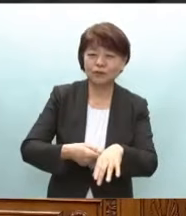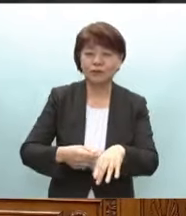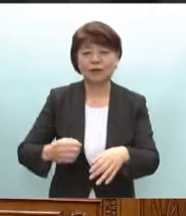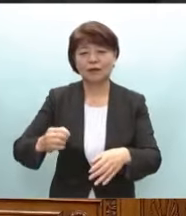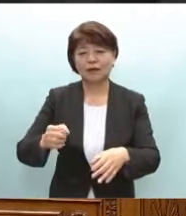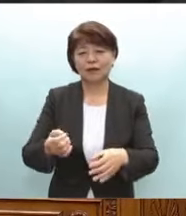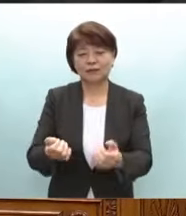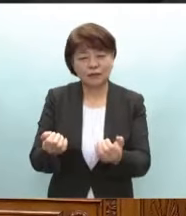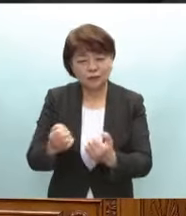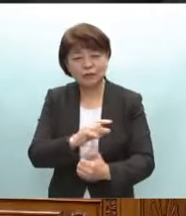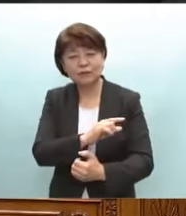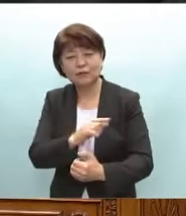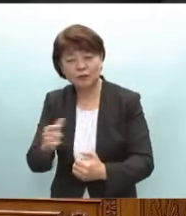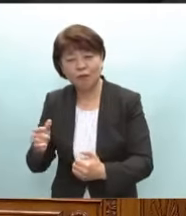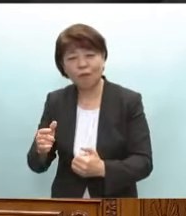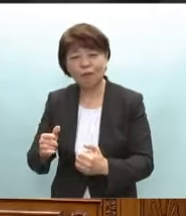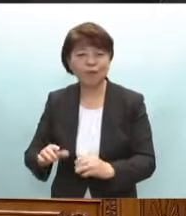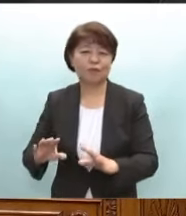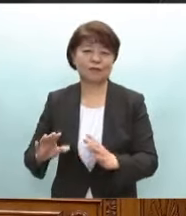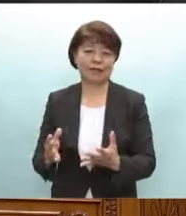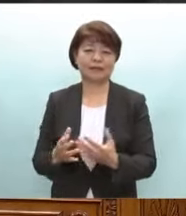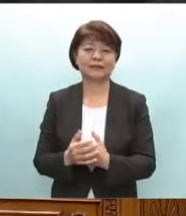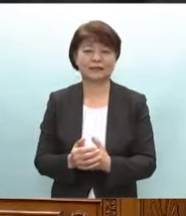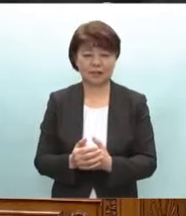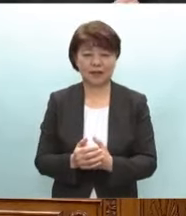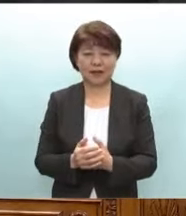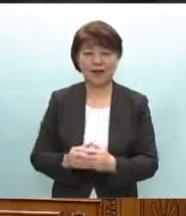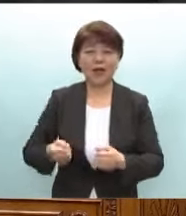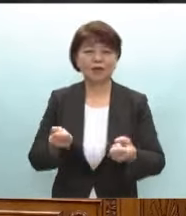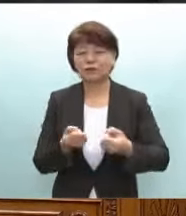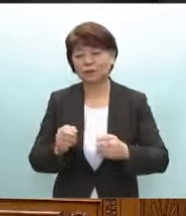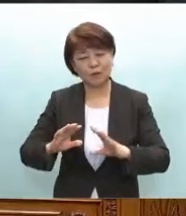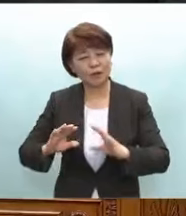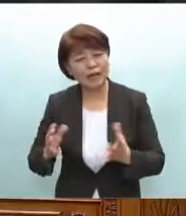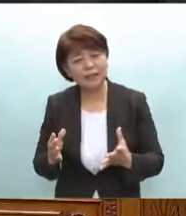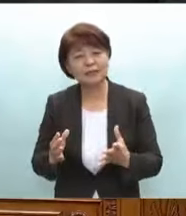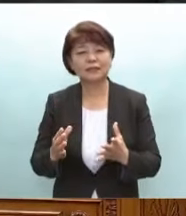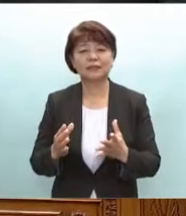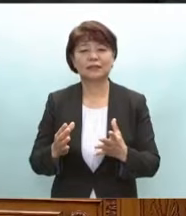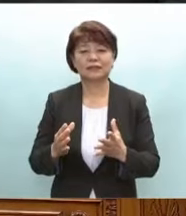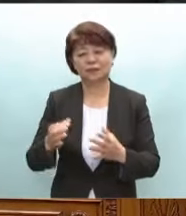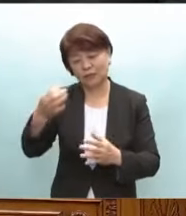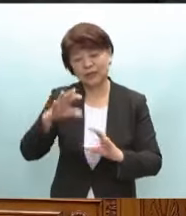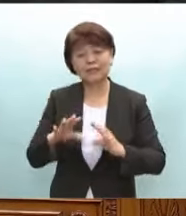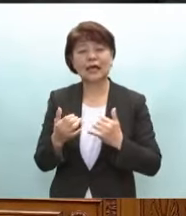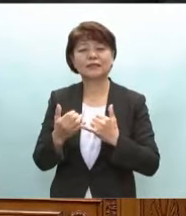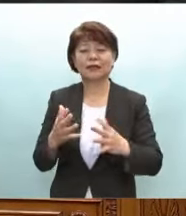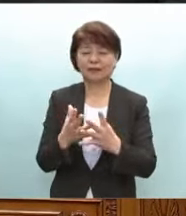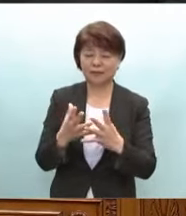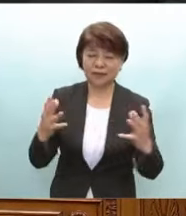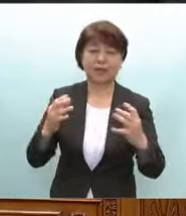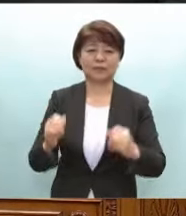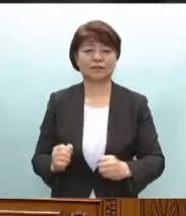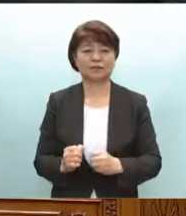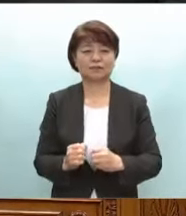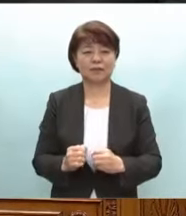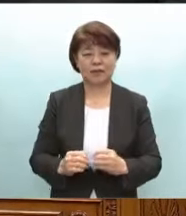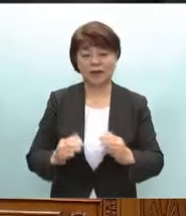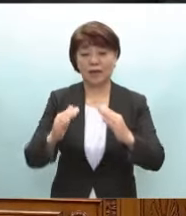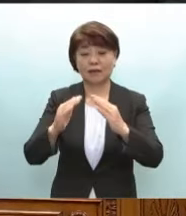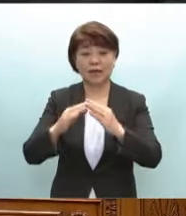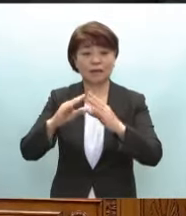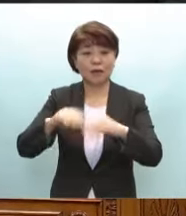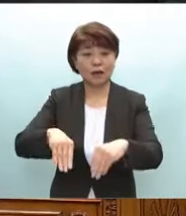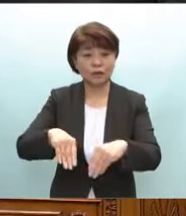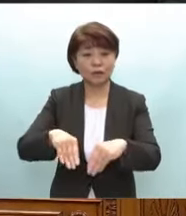もそして地方では移動のために不可欠な自動車も失ってしまった被災者が大勢おります家屋の解体